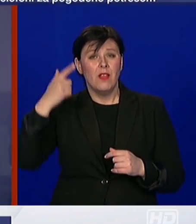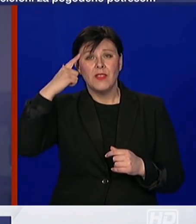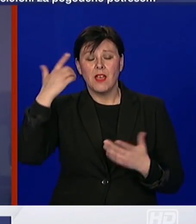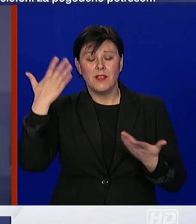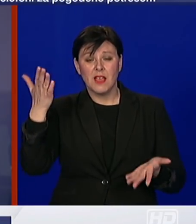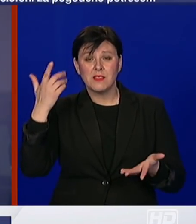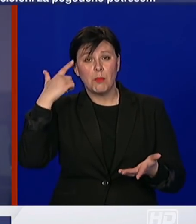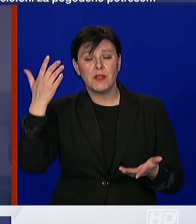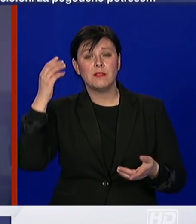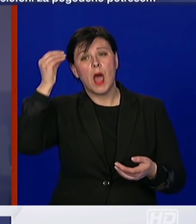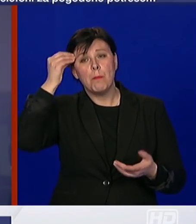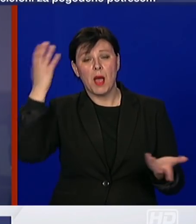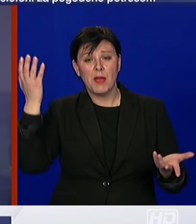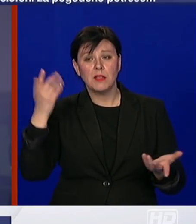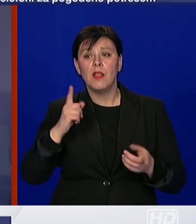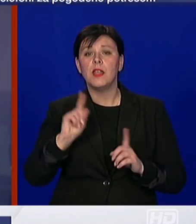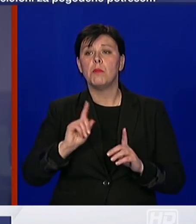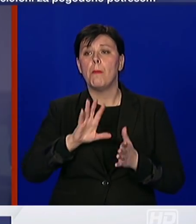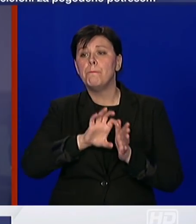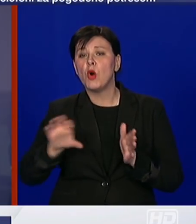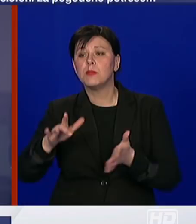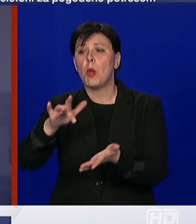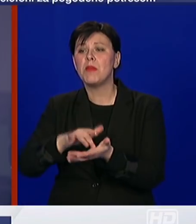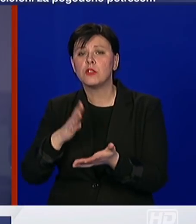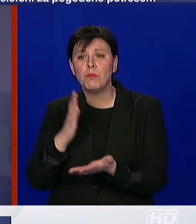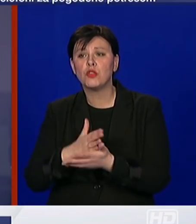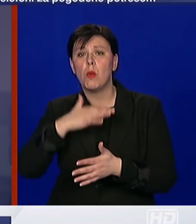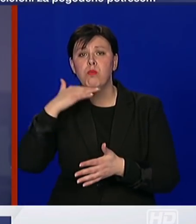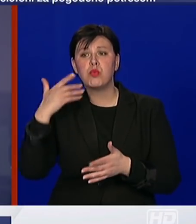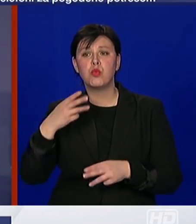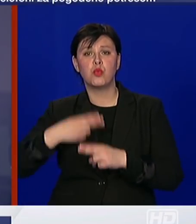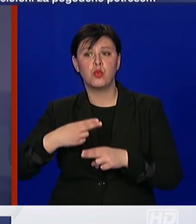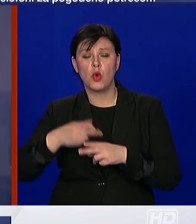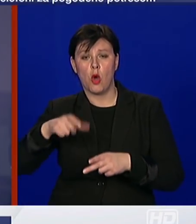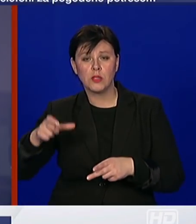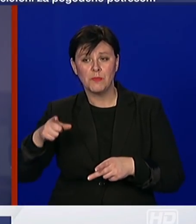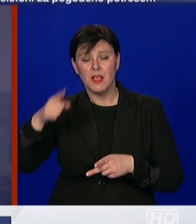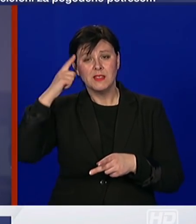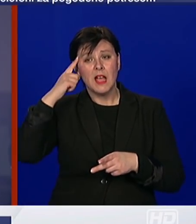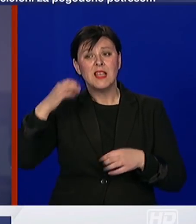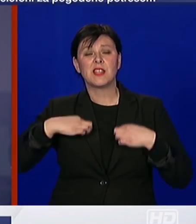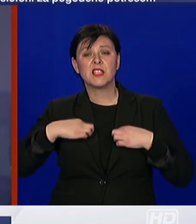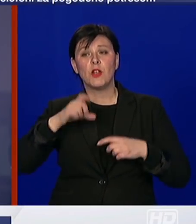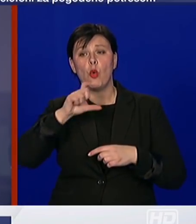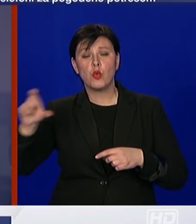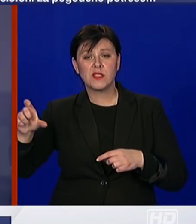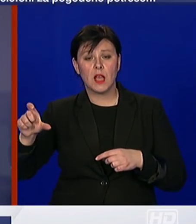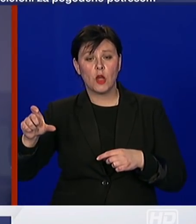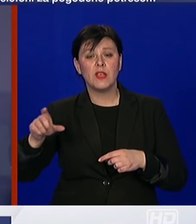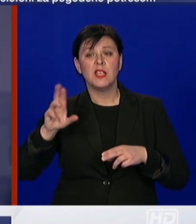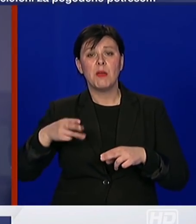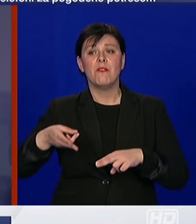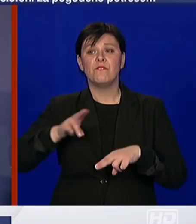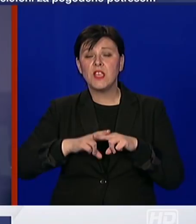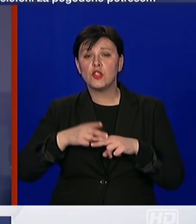nikakvih posebnih žarišta u gradu Zagrebu. Kao što znate, u nekim zdravstvenim ustanovama imamo nešto veći